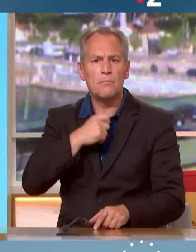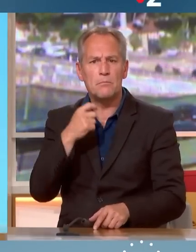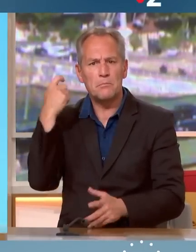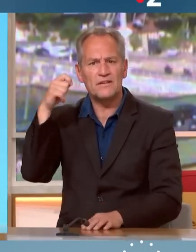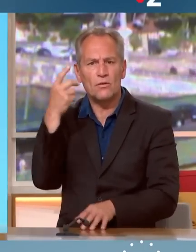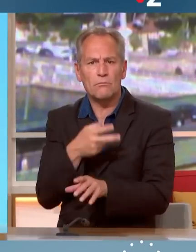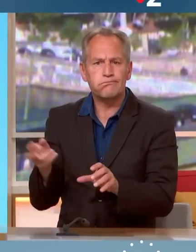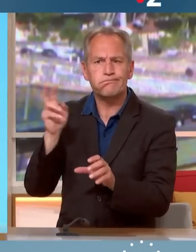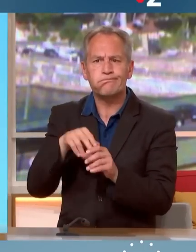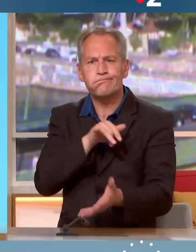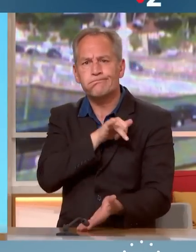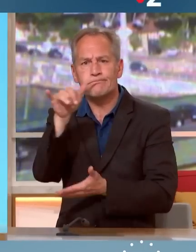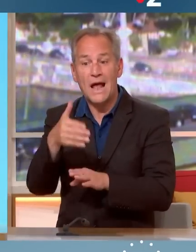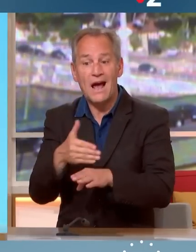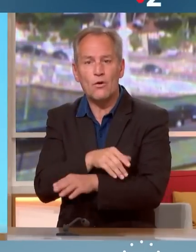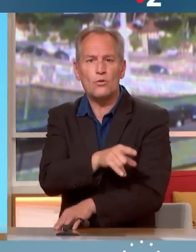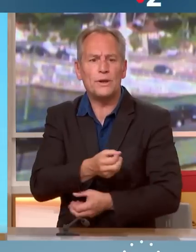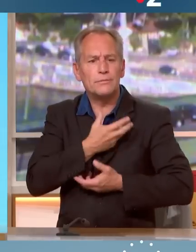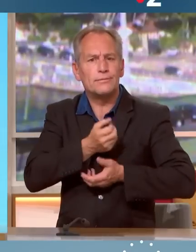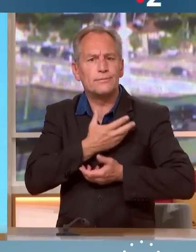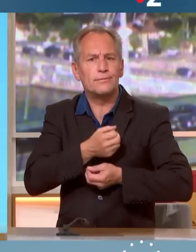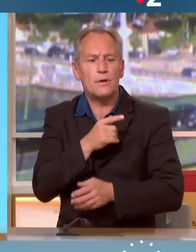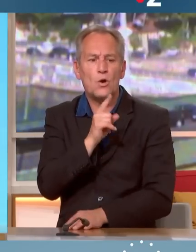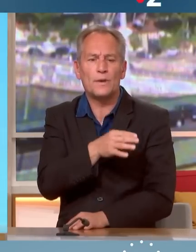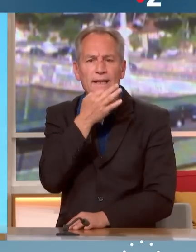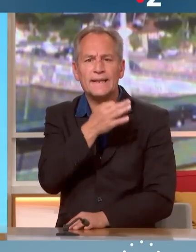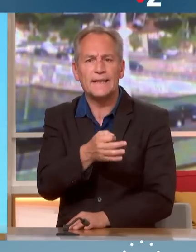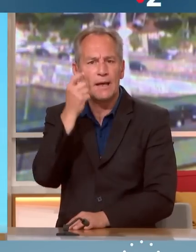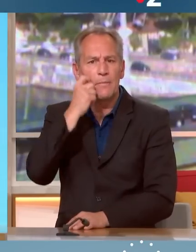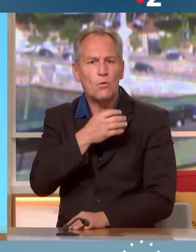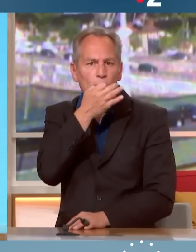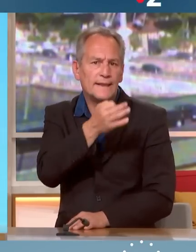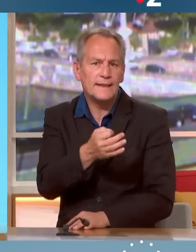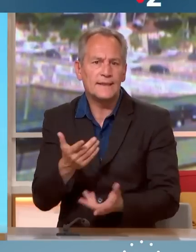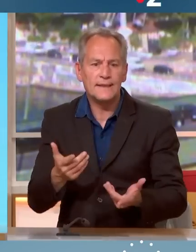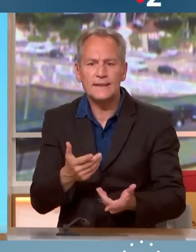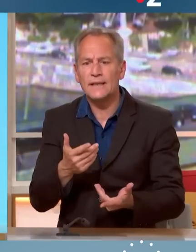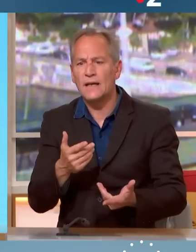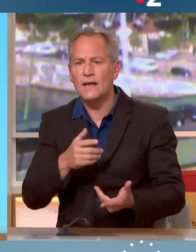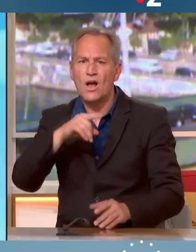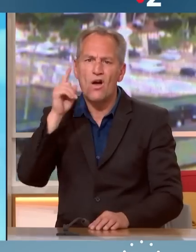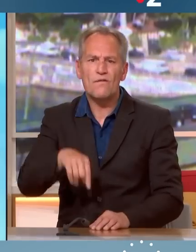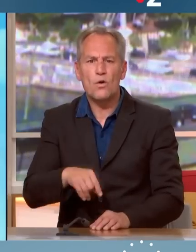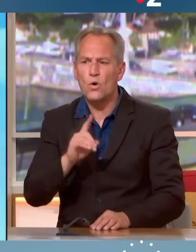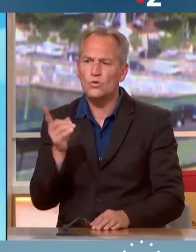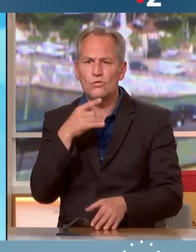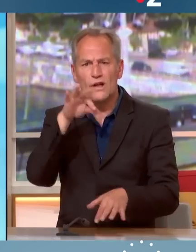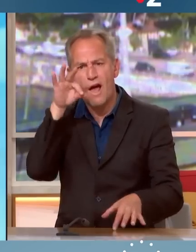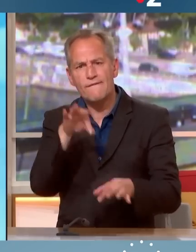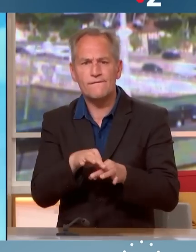visite puisqu'il arrive à Kiev dans les heures qui viennent. Il avait dit, le président de République, qu'aucune voix ne doit manquer à la République,